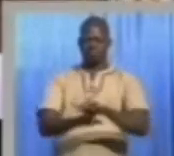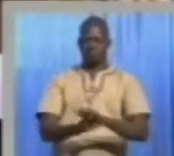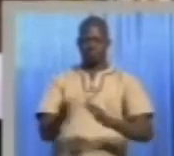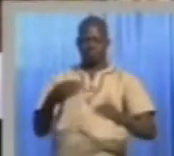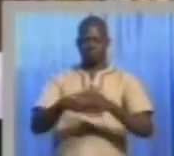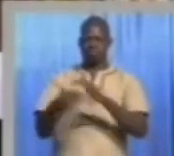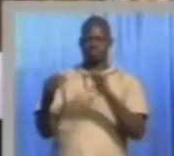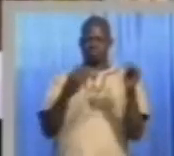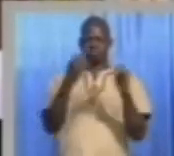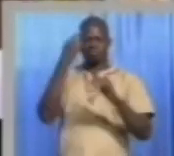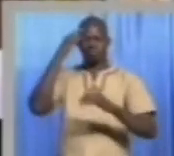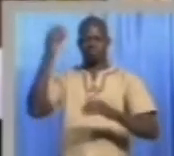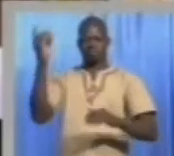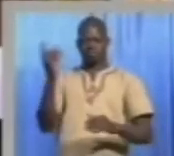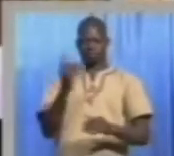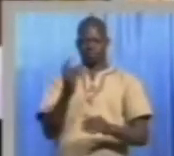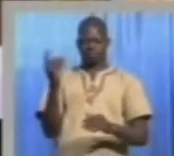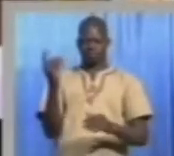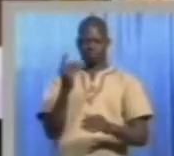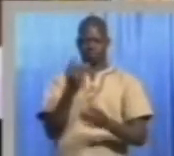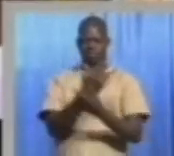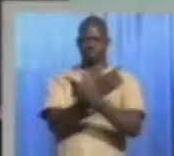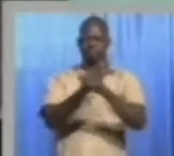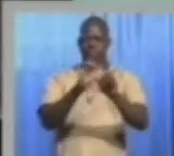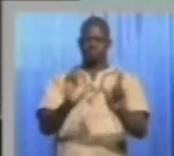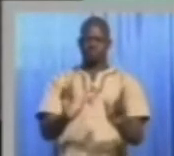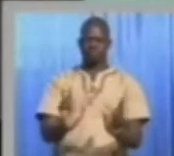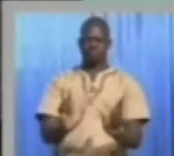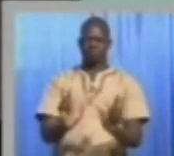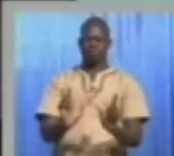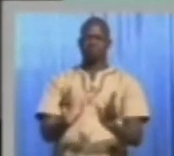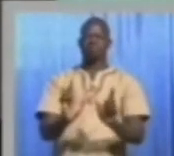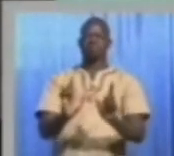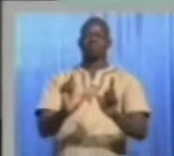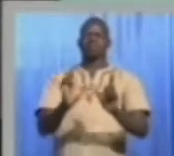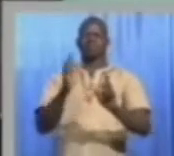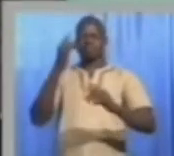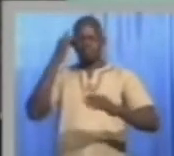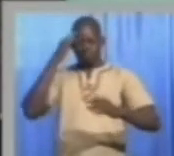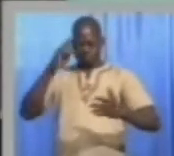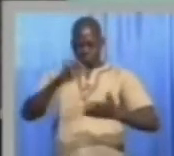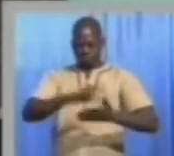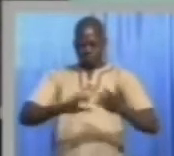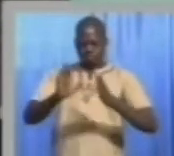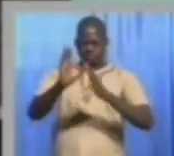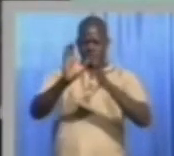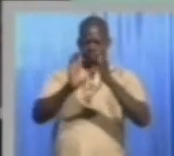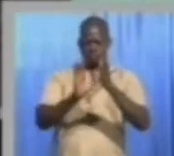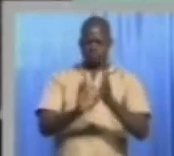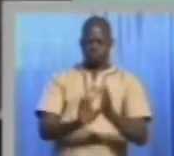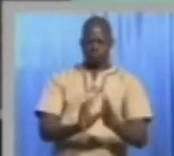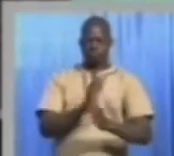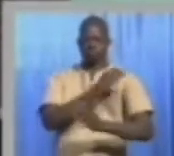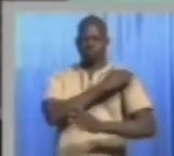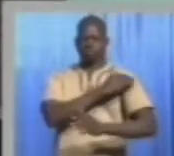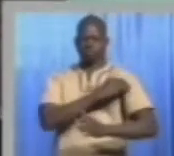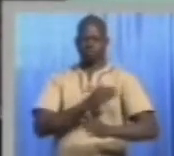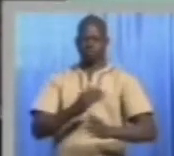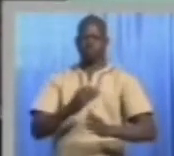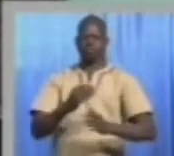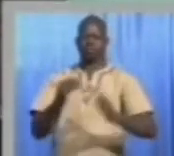combat pour la démocratie et pour la liberté. Aux tripatouillants de la Constitution et aux